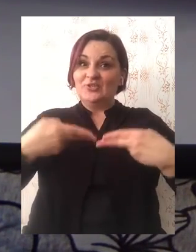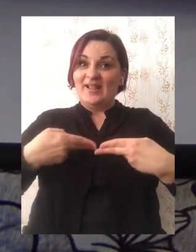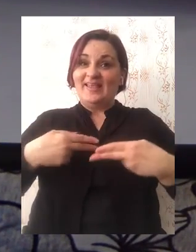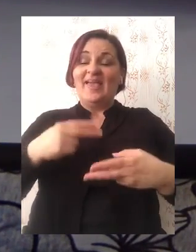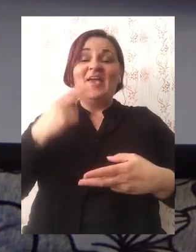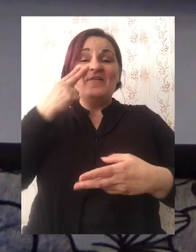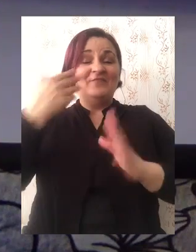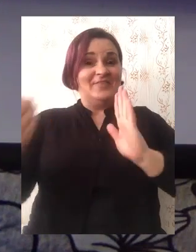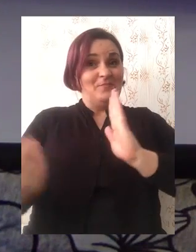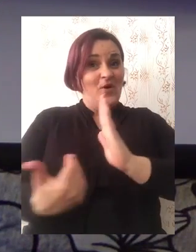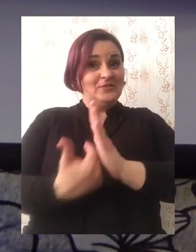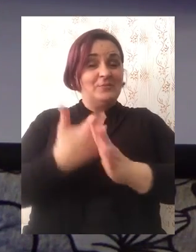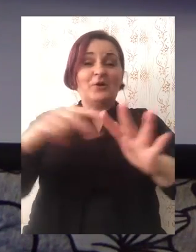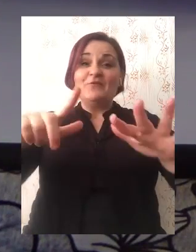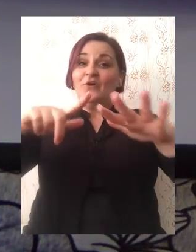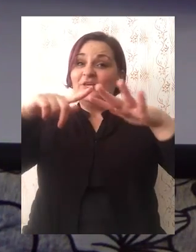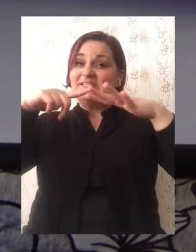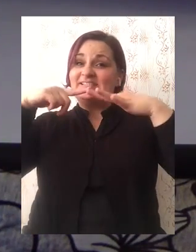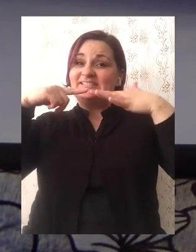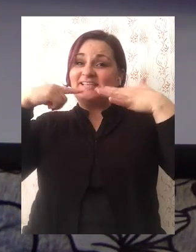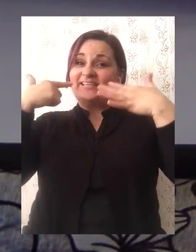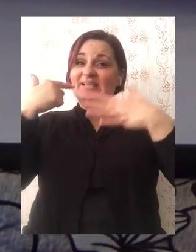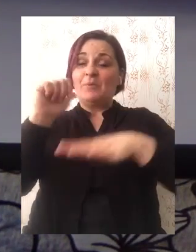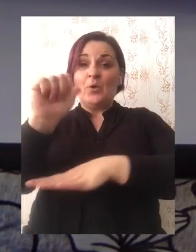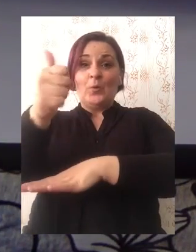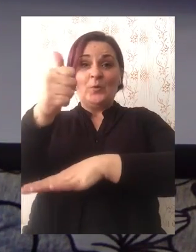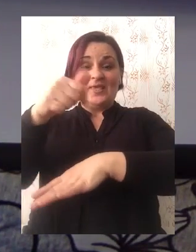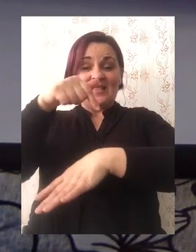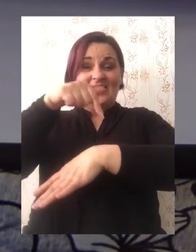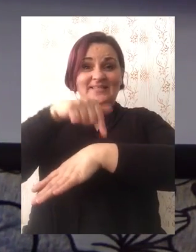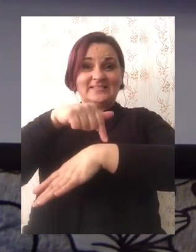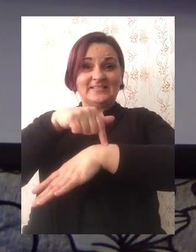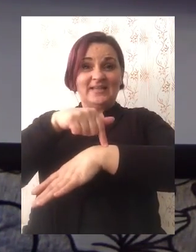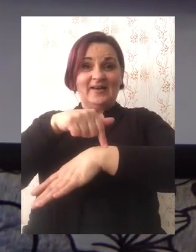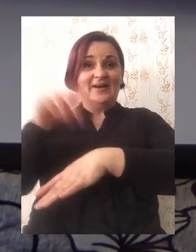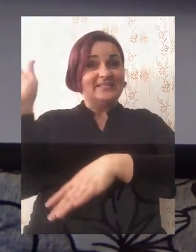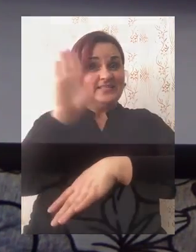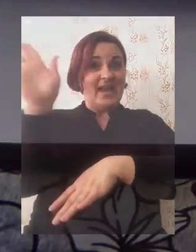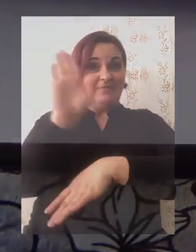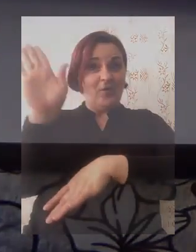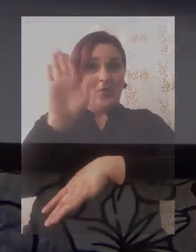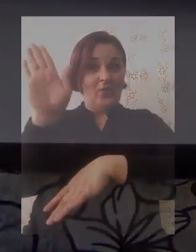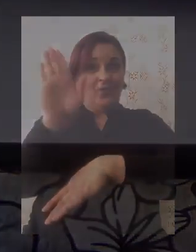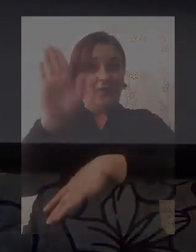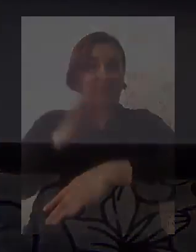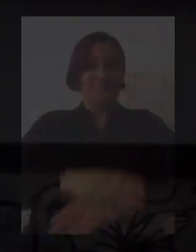Vidimo se ponovo za 7 dana u 11 sati. Dravo!